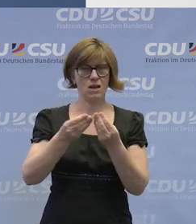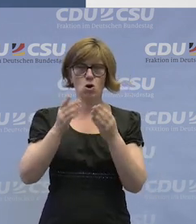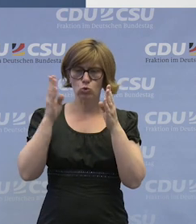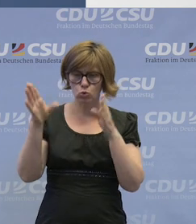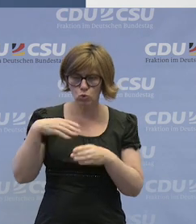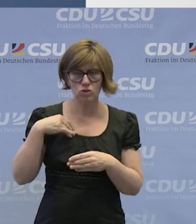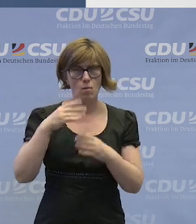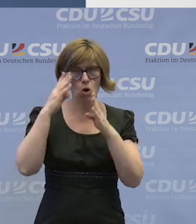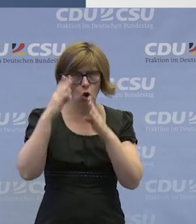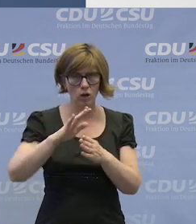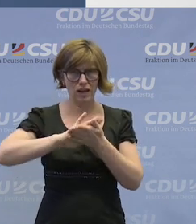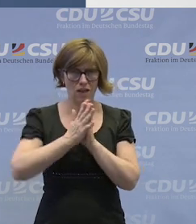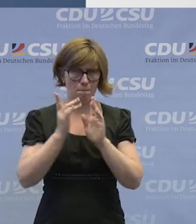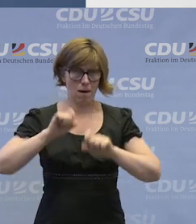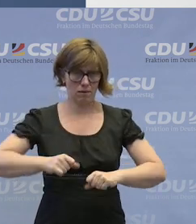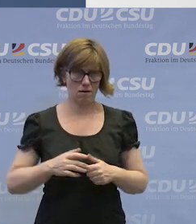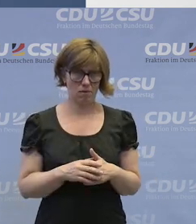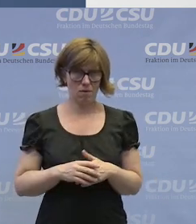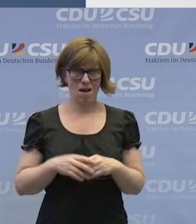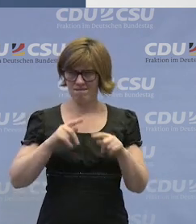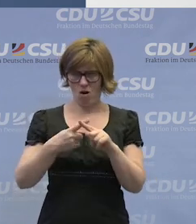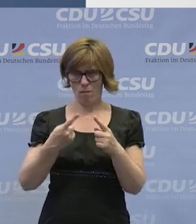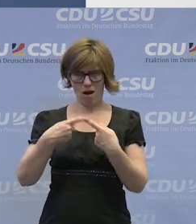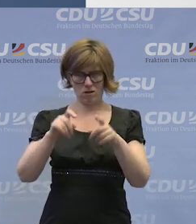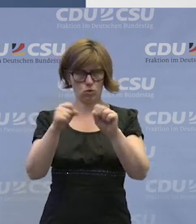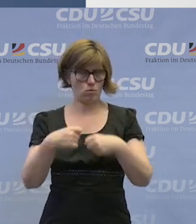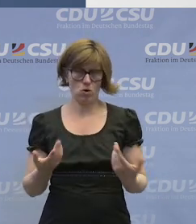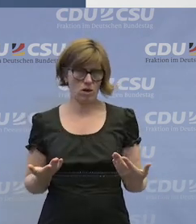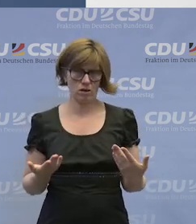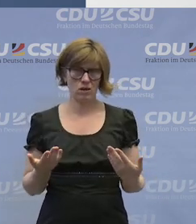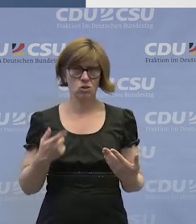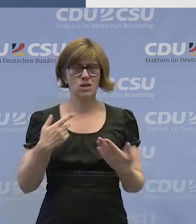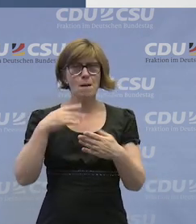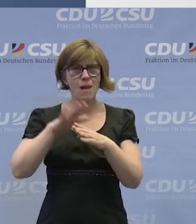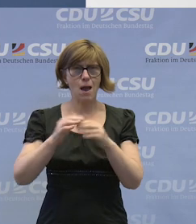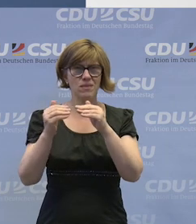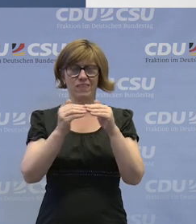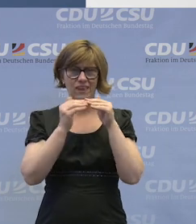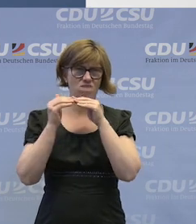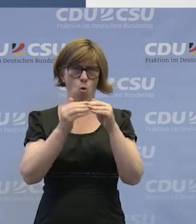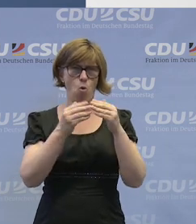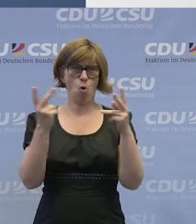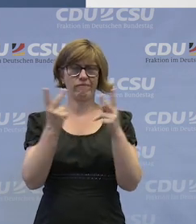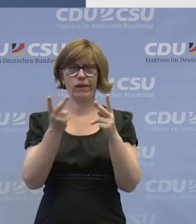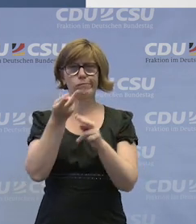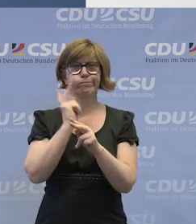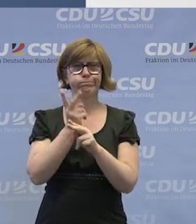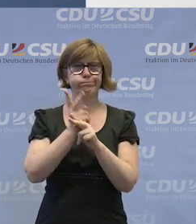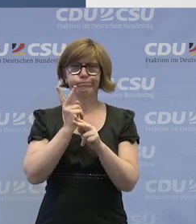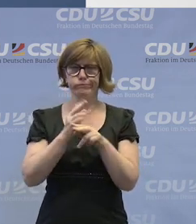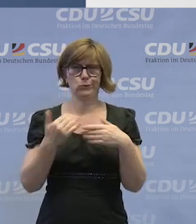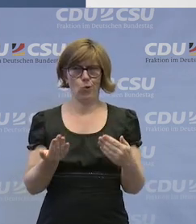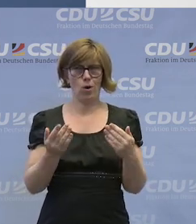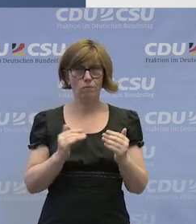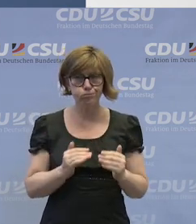konkrete Abstimmungen treffen zu können, weil sonst gelingt das nicht. Sonst bleibt man auf einem Niveau, was es immer gab.